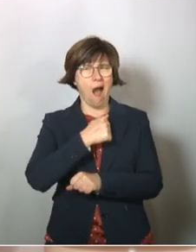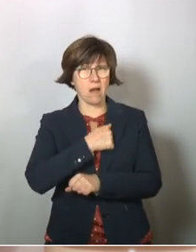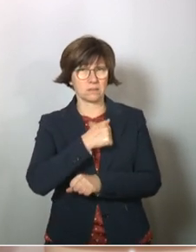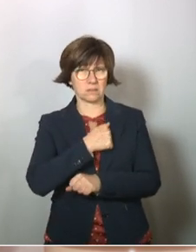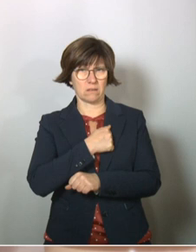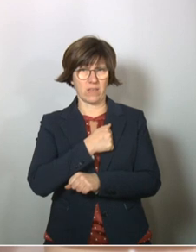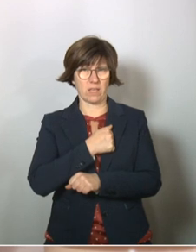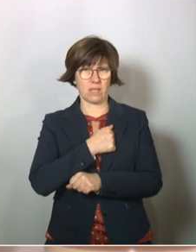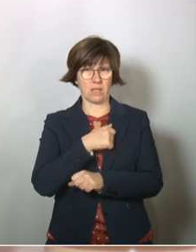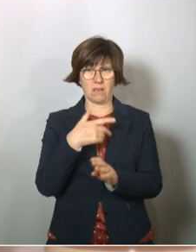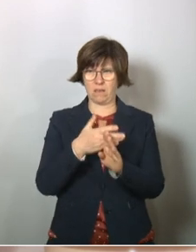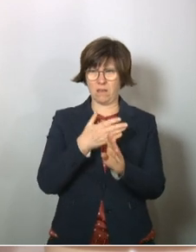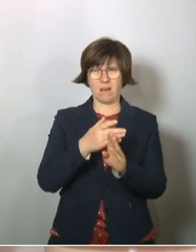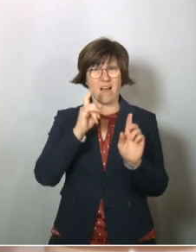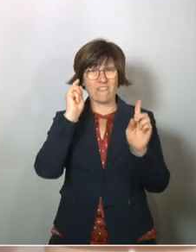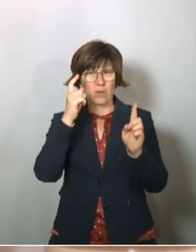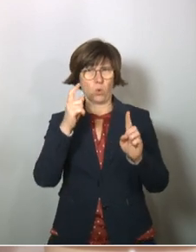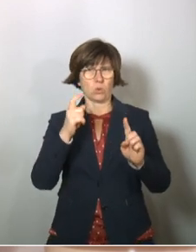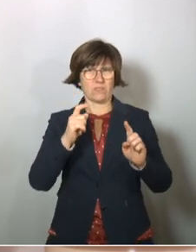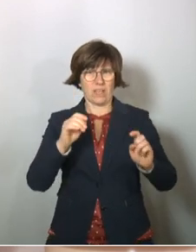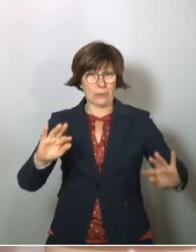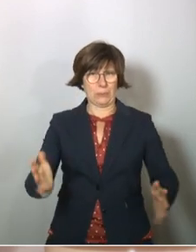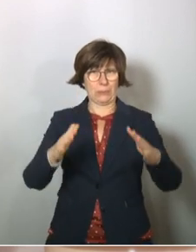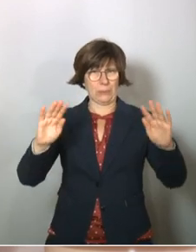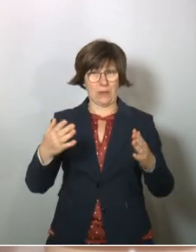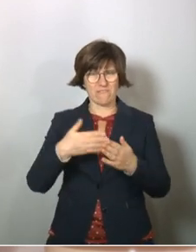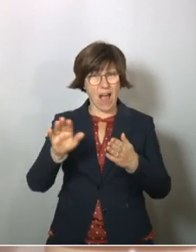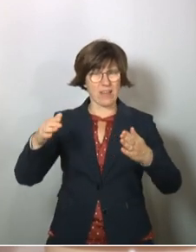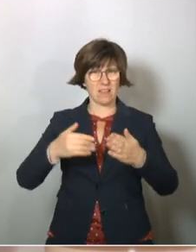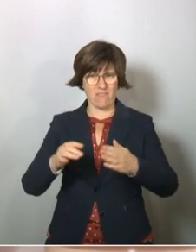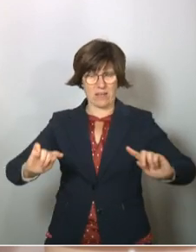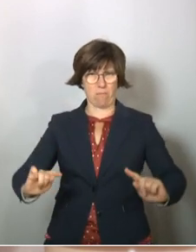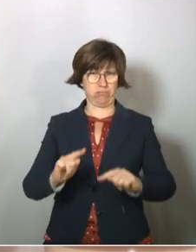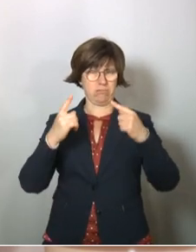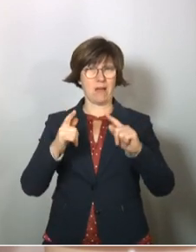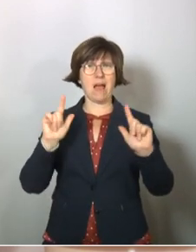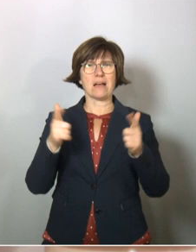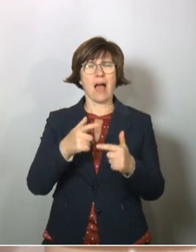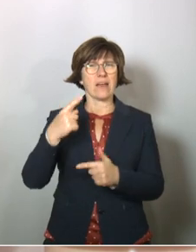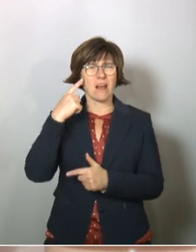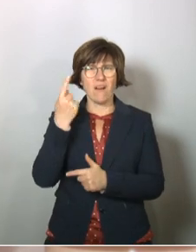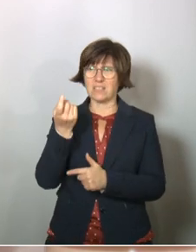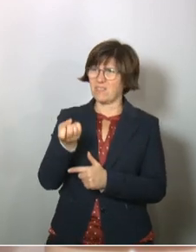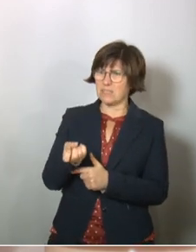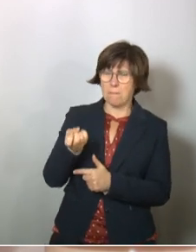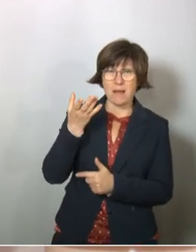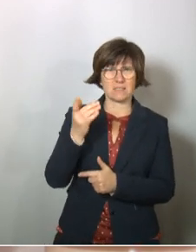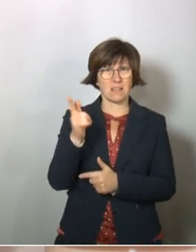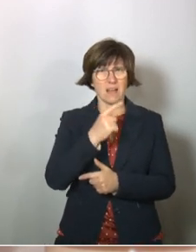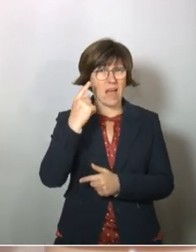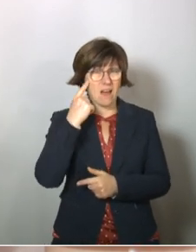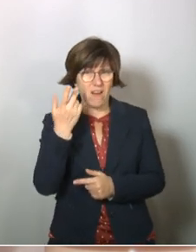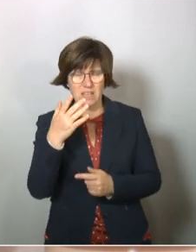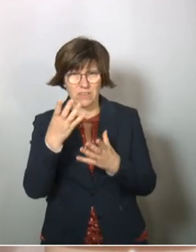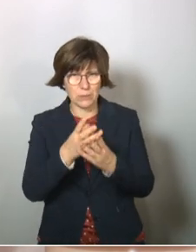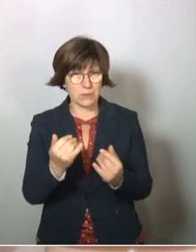vor diesem Virus zu schüren. Keiner hat gewusst, was eigentlich los ist.